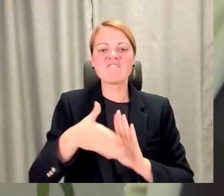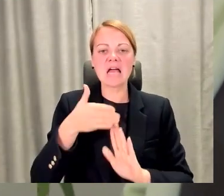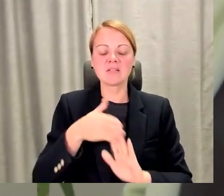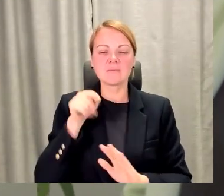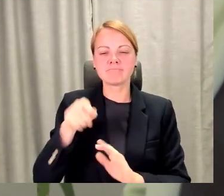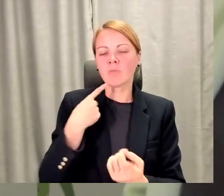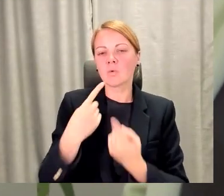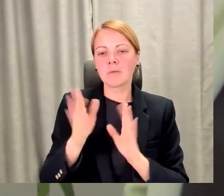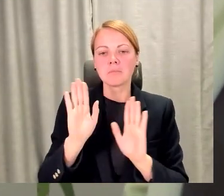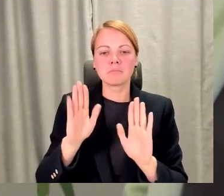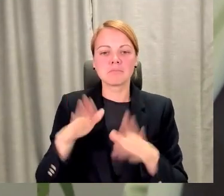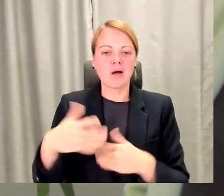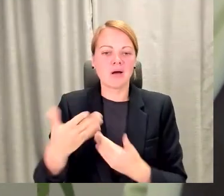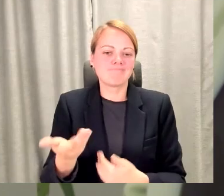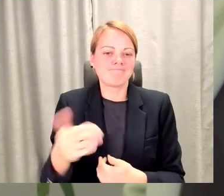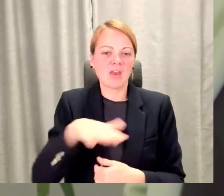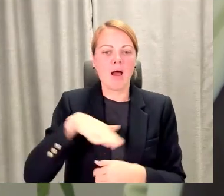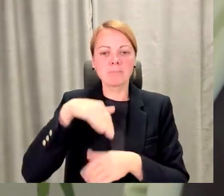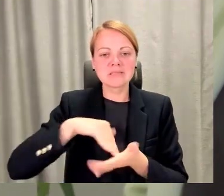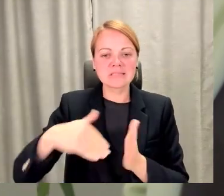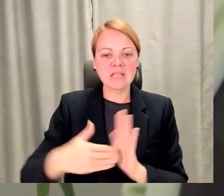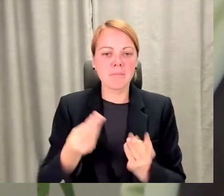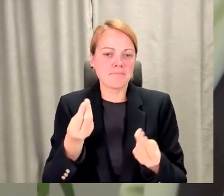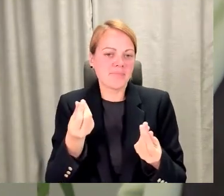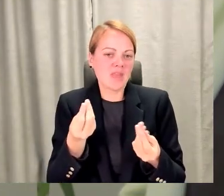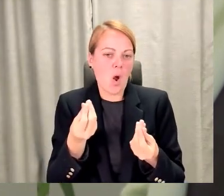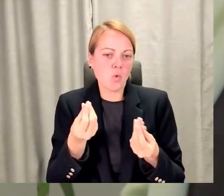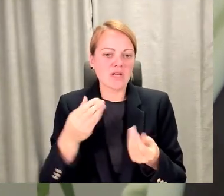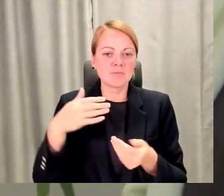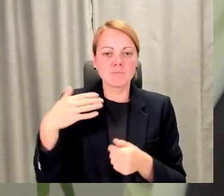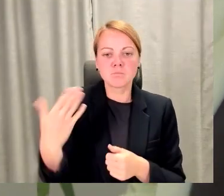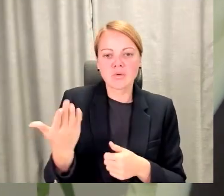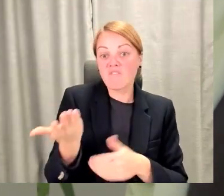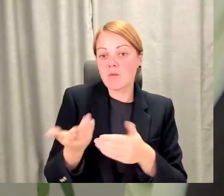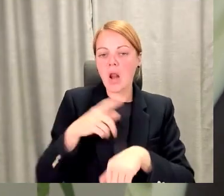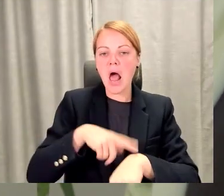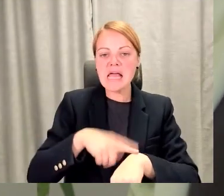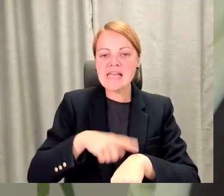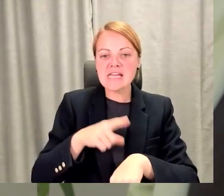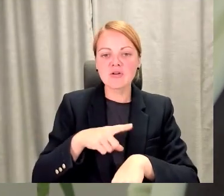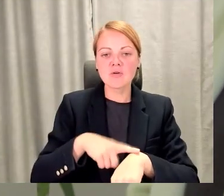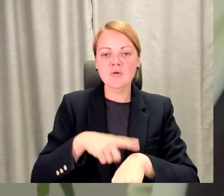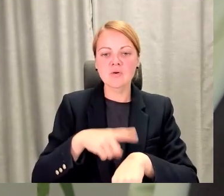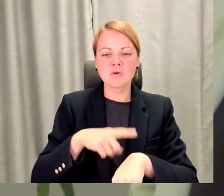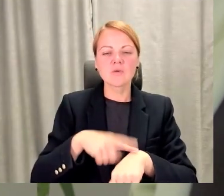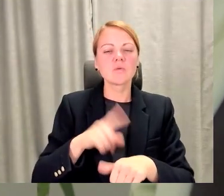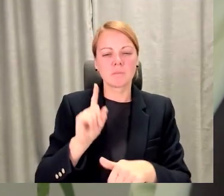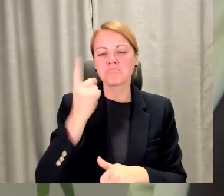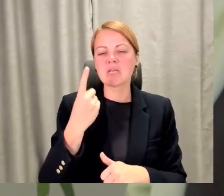apstākļiem, noteikti naudas pusi, finansiālo laiku, tas ir vispirmām kārtām lielākais